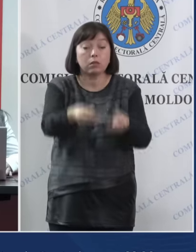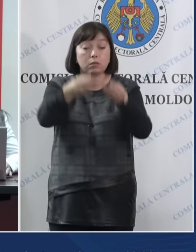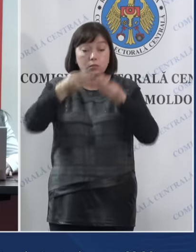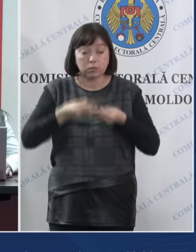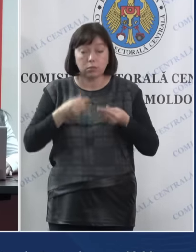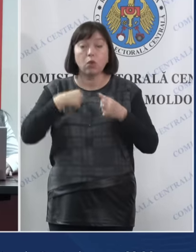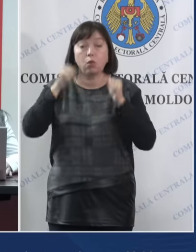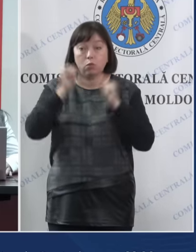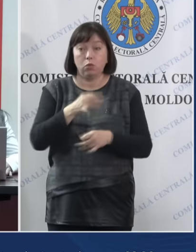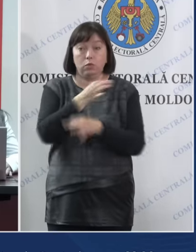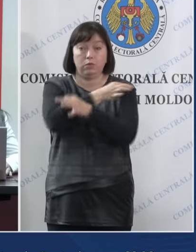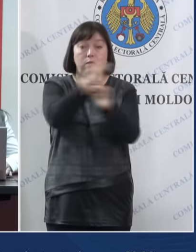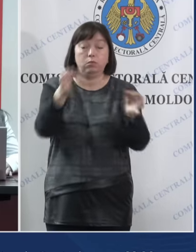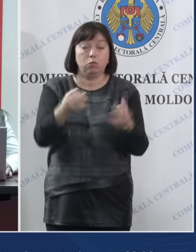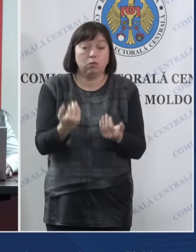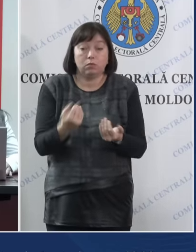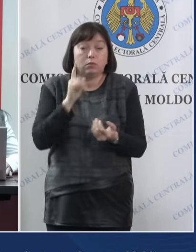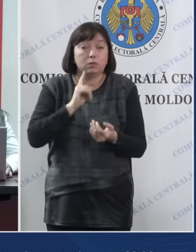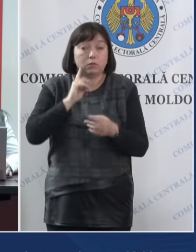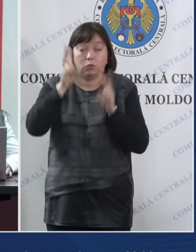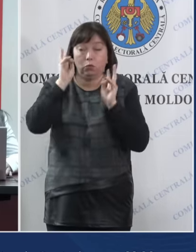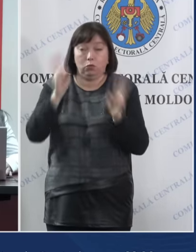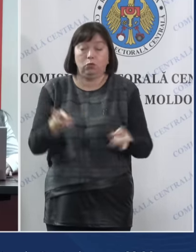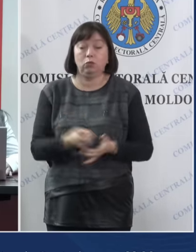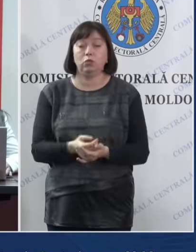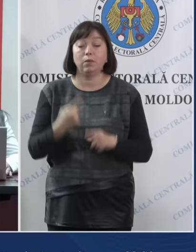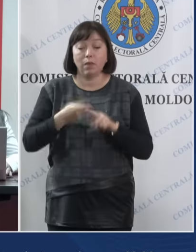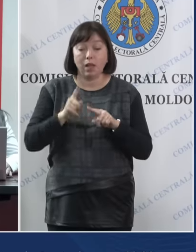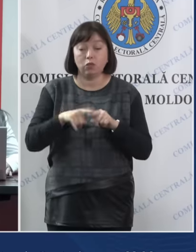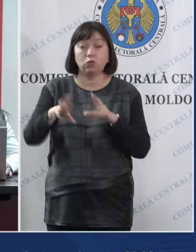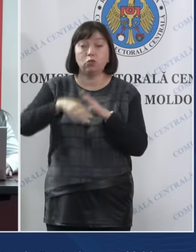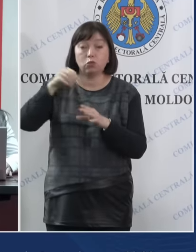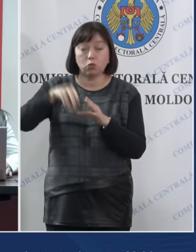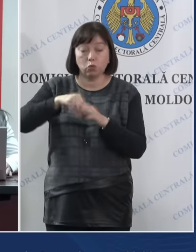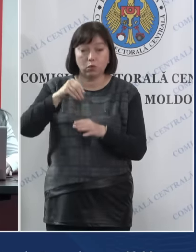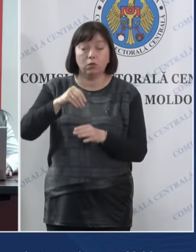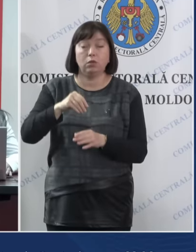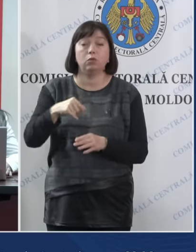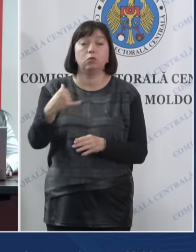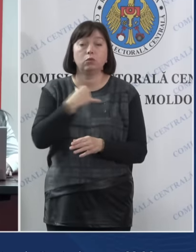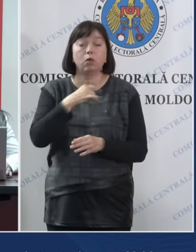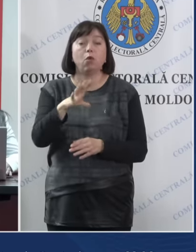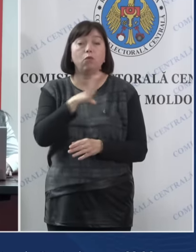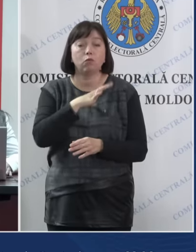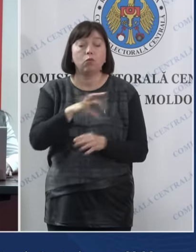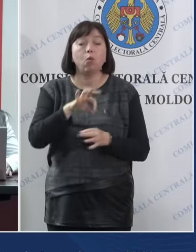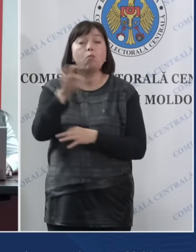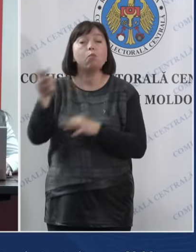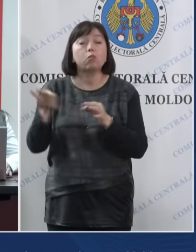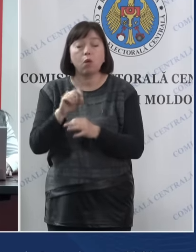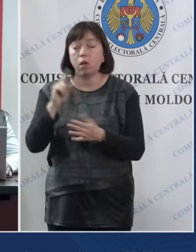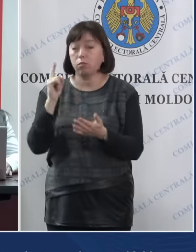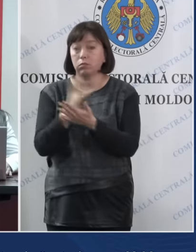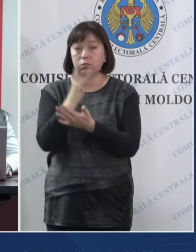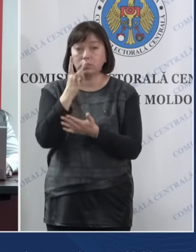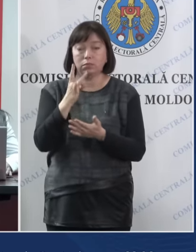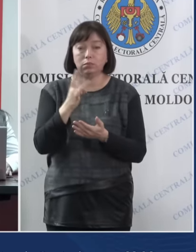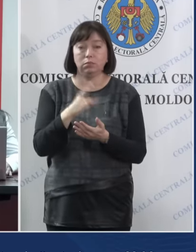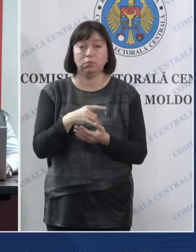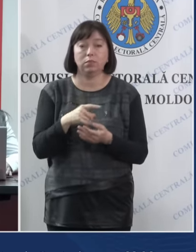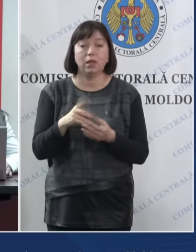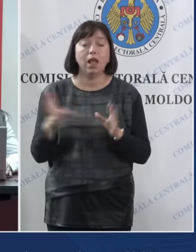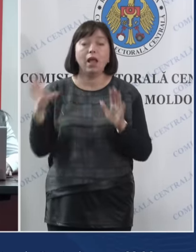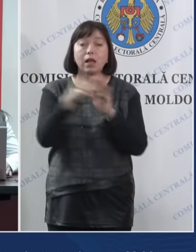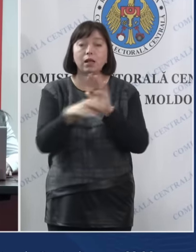ocazie amintesc că în acest scrutin am avut un proiect pilot de încărcare